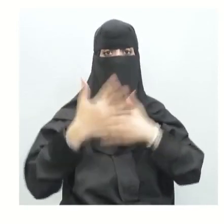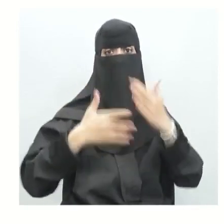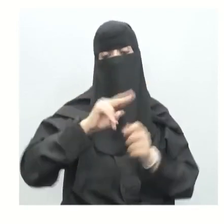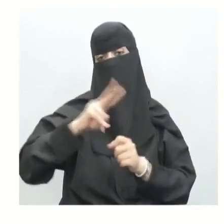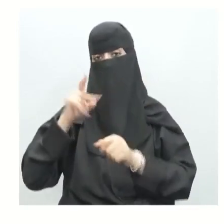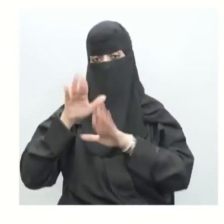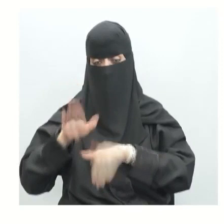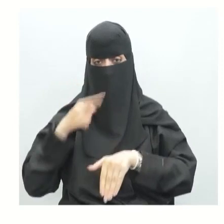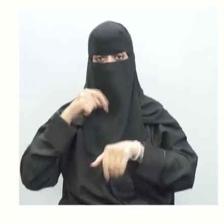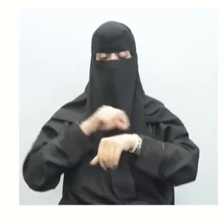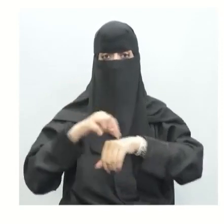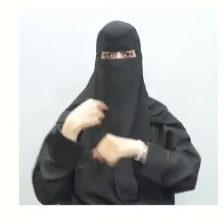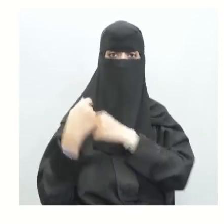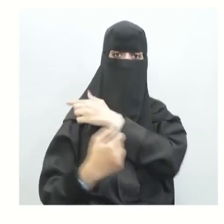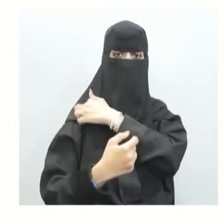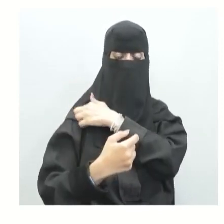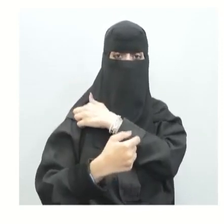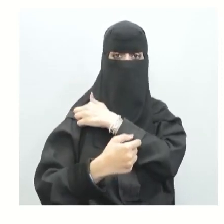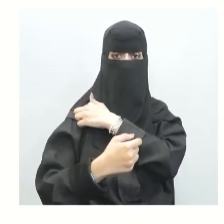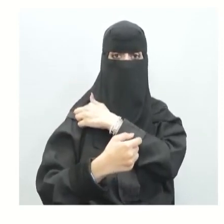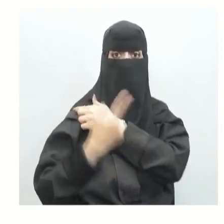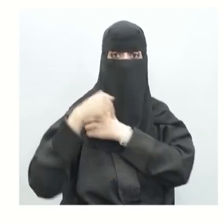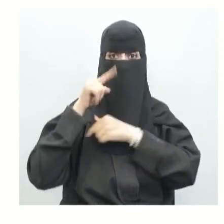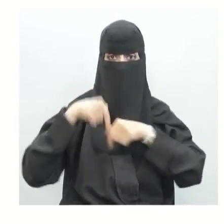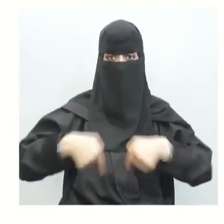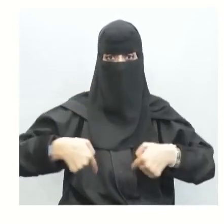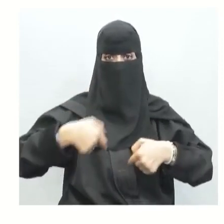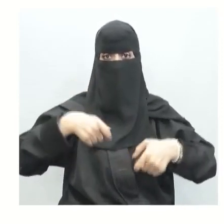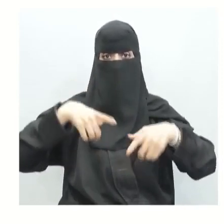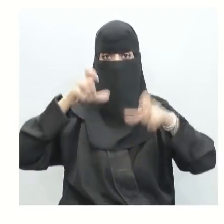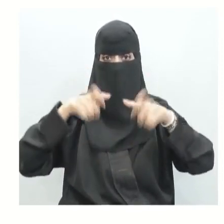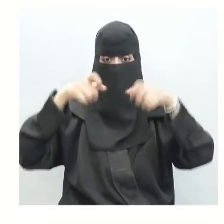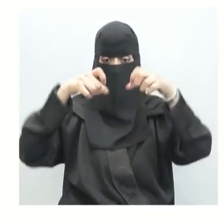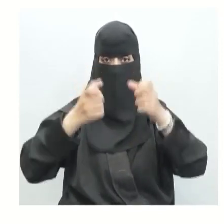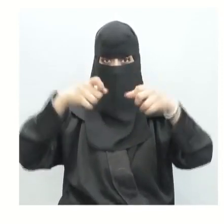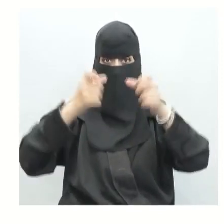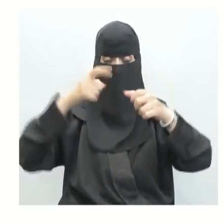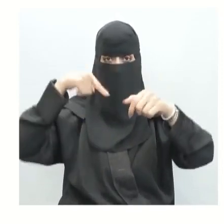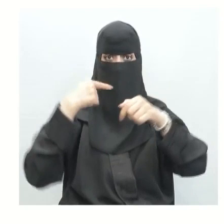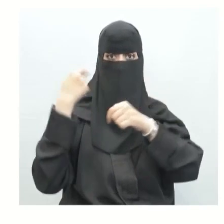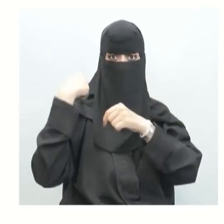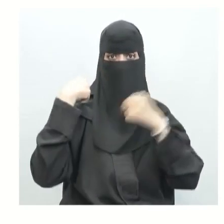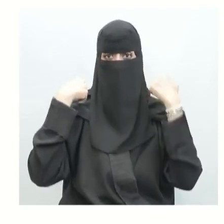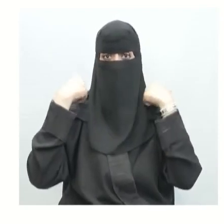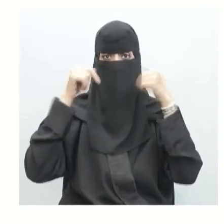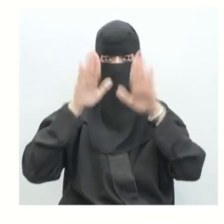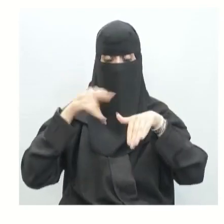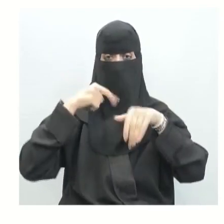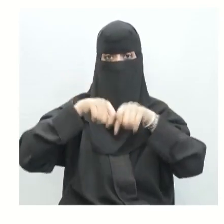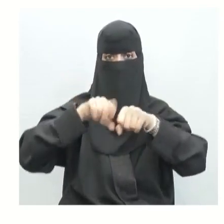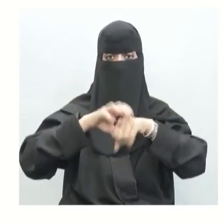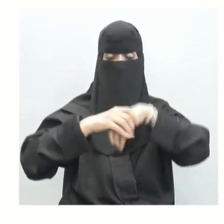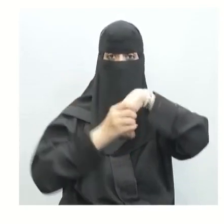تتواجد في عظمة الكتف كالورك عفوا في عظمة الحوض كالورك وكذلك في عظمة الكتف أيضا المفصل